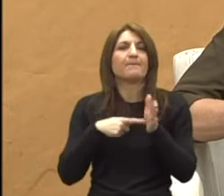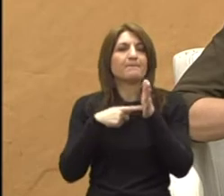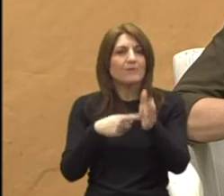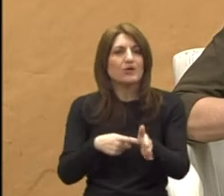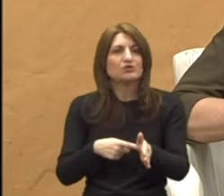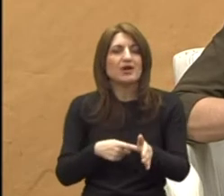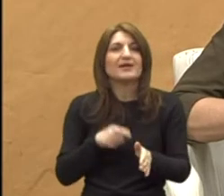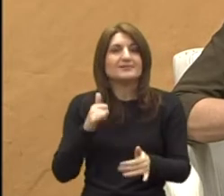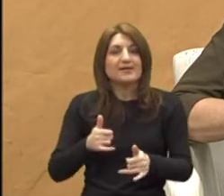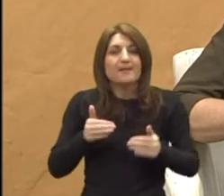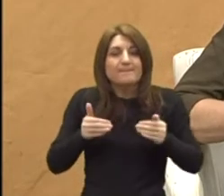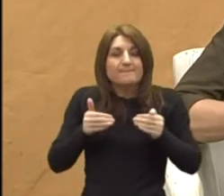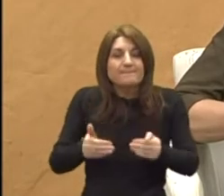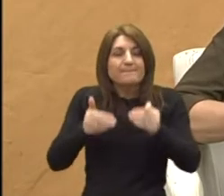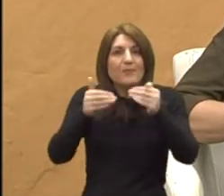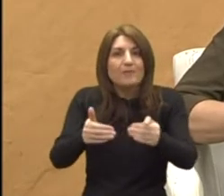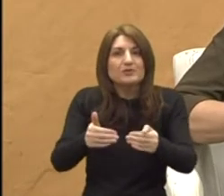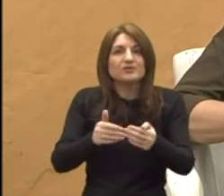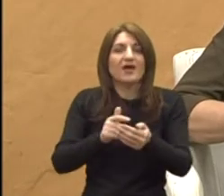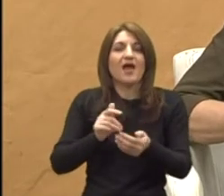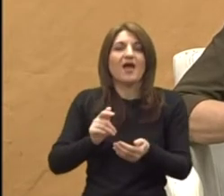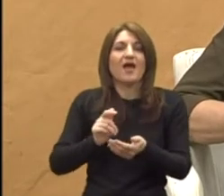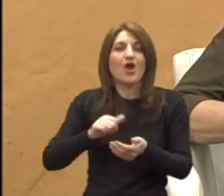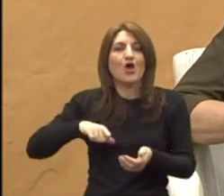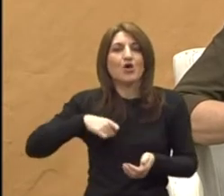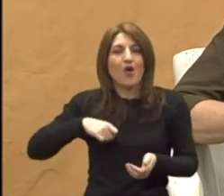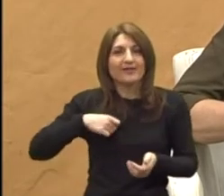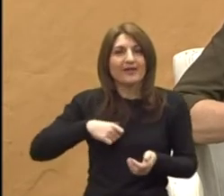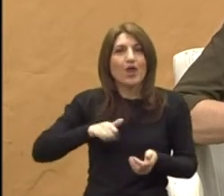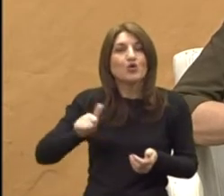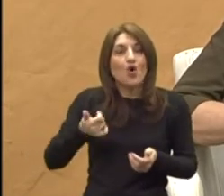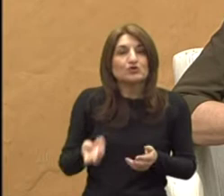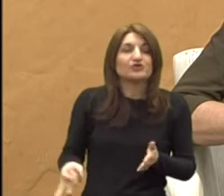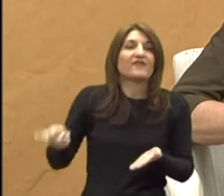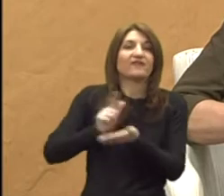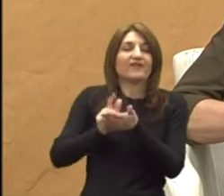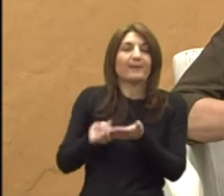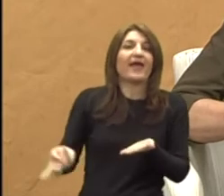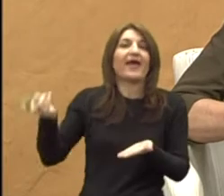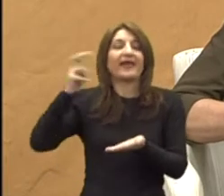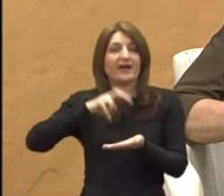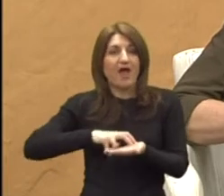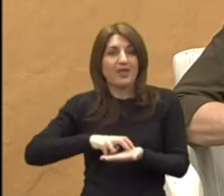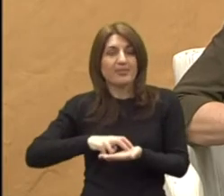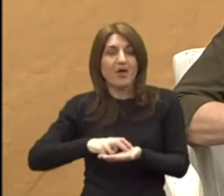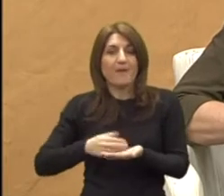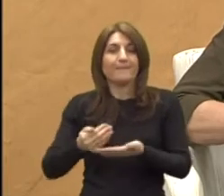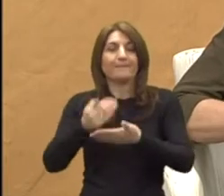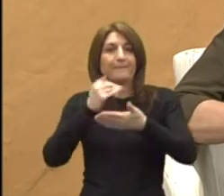pomiče dobna granica nešto na niže u određenim